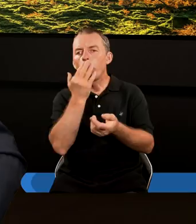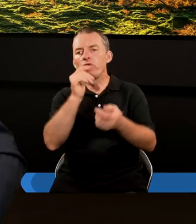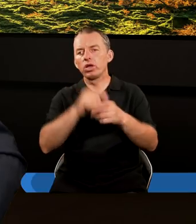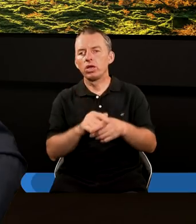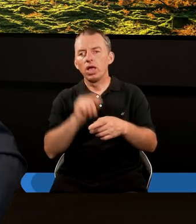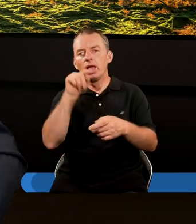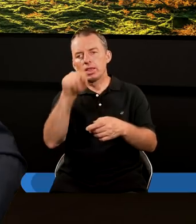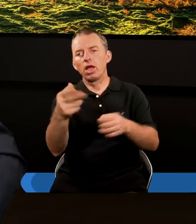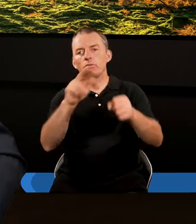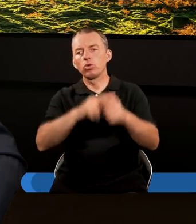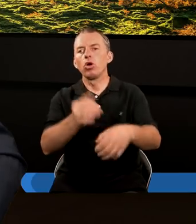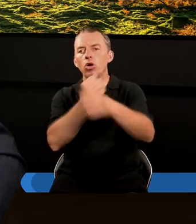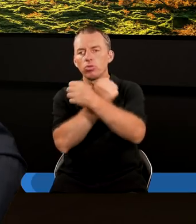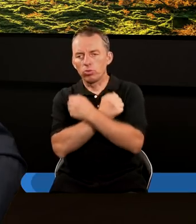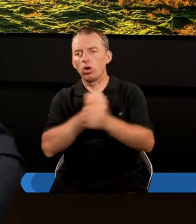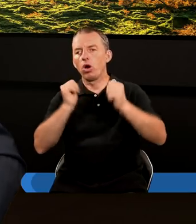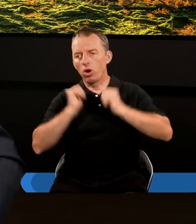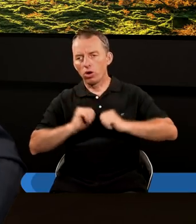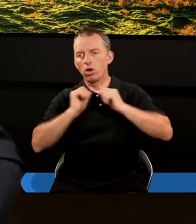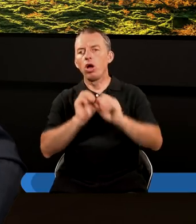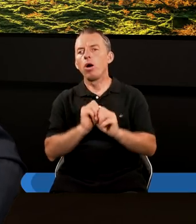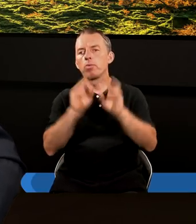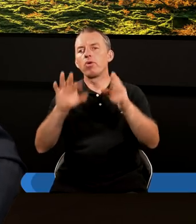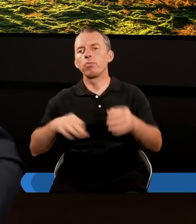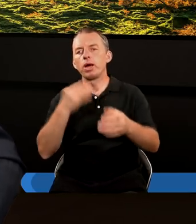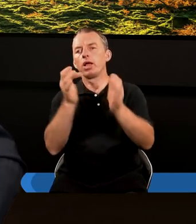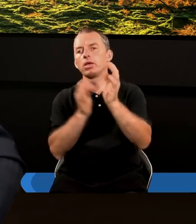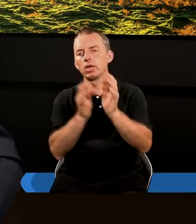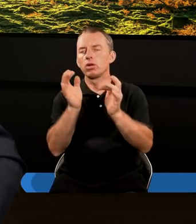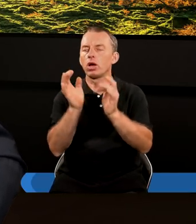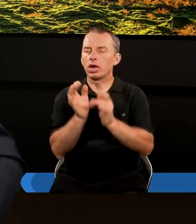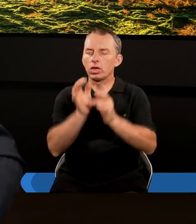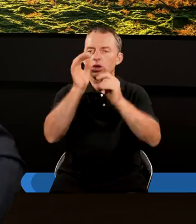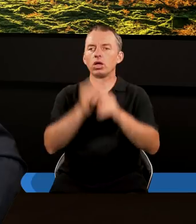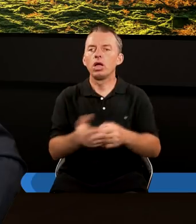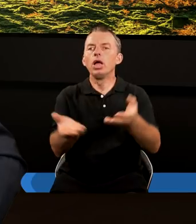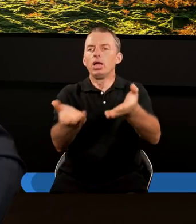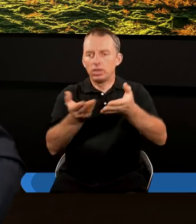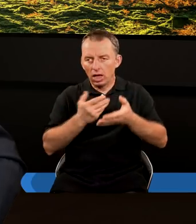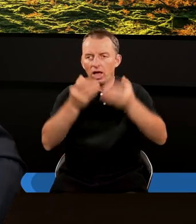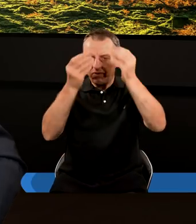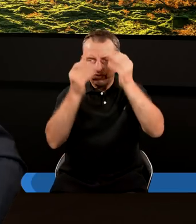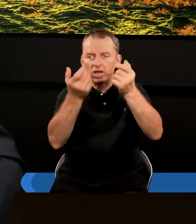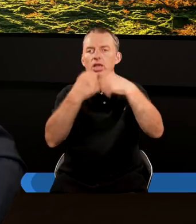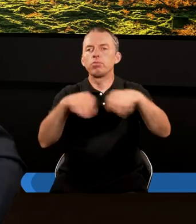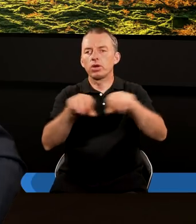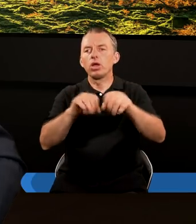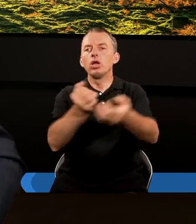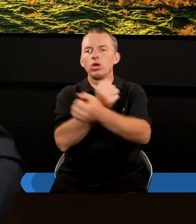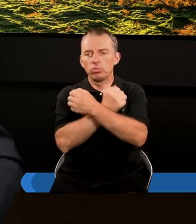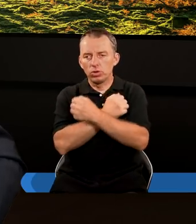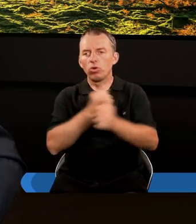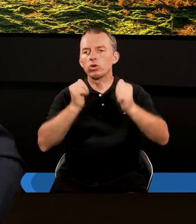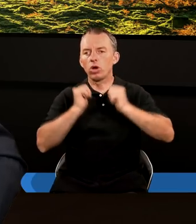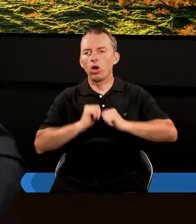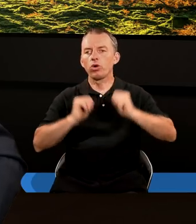że tym, którzy z miłością oczekują objawienia Pana Jezusa Chrystusa, da on wieniec sprawiedliwości. Z miłością